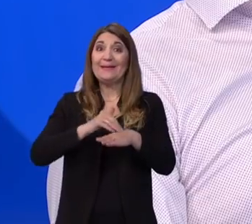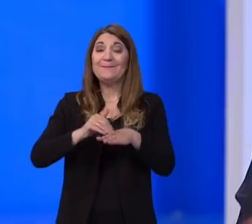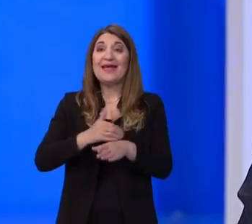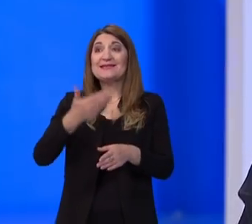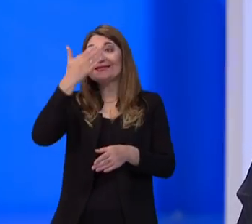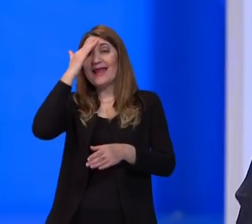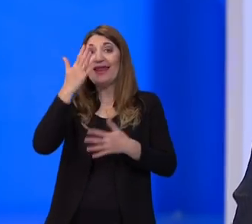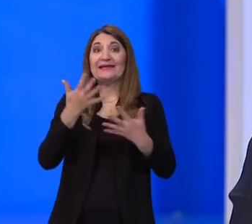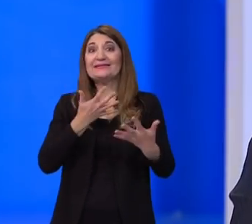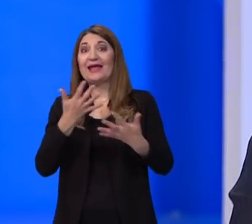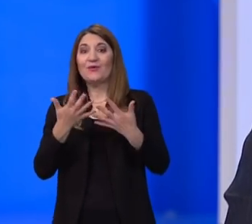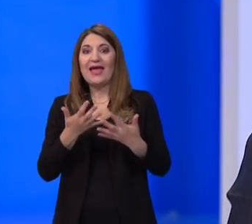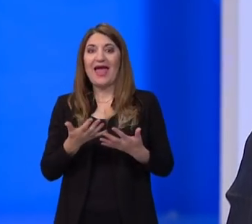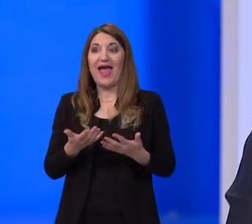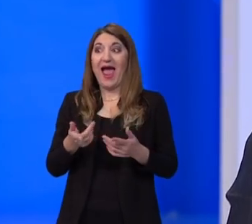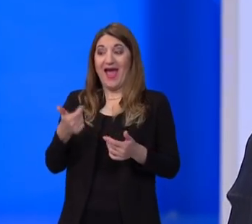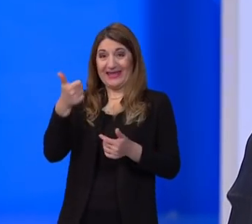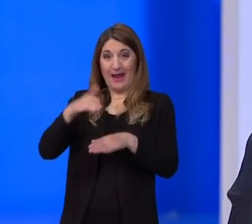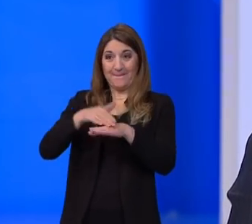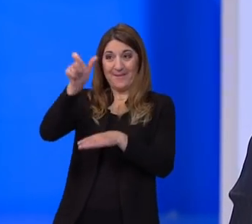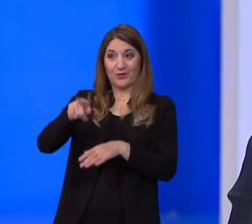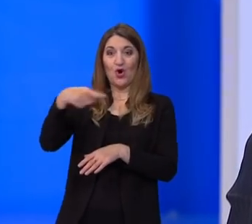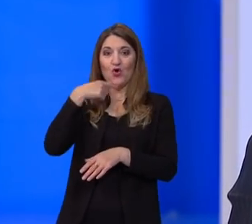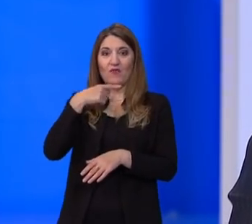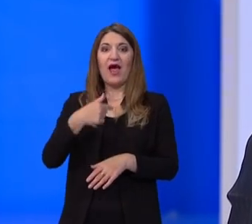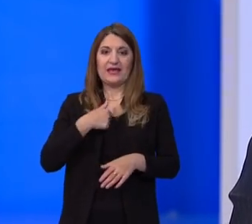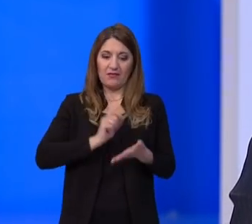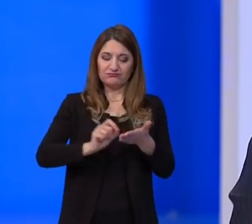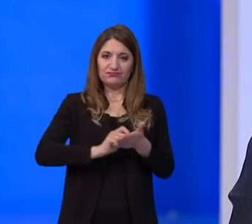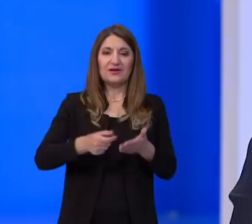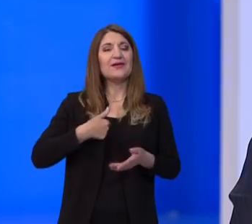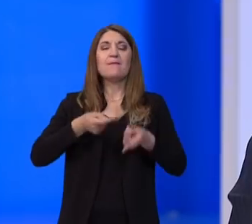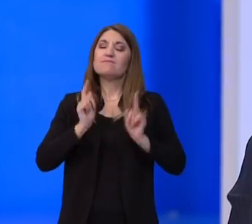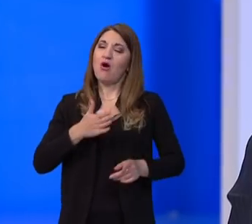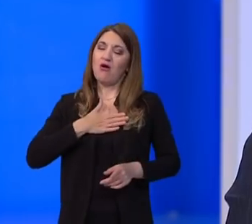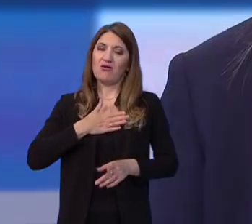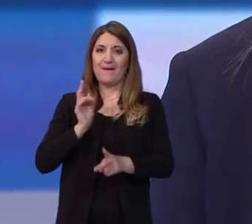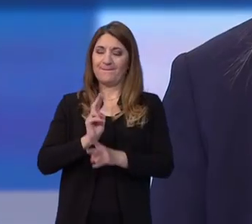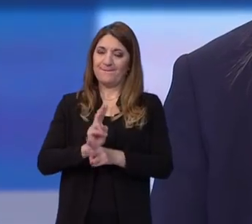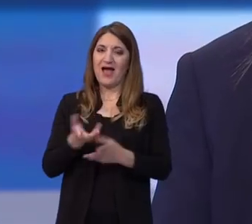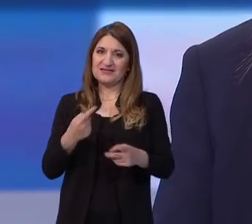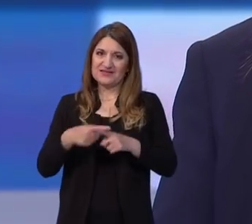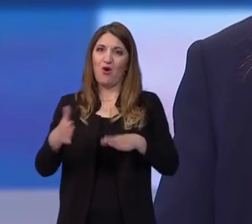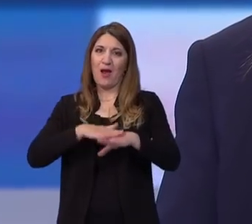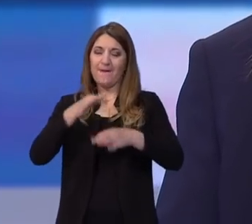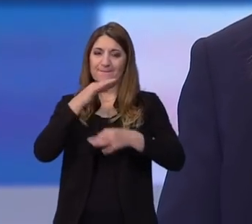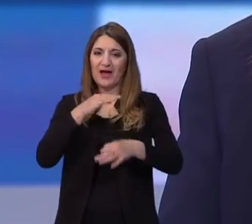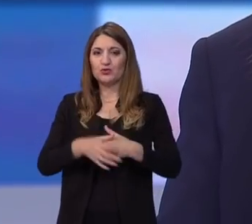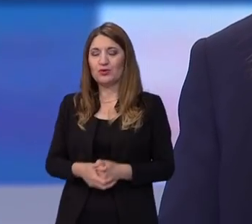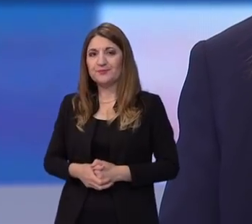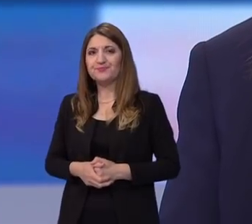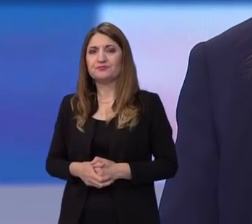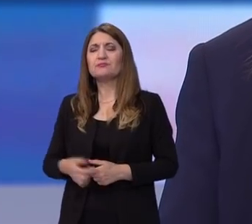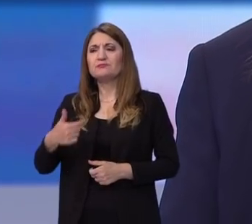apeliram, kao što je ovaj jedan od maturanata rekao, polažem maturu i moram se paziti. Evo, samo kratko, prije emisije